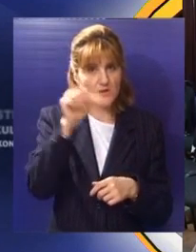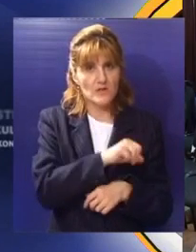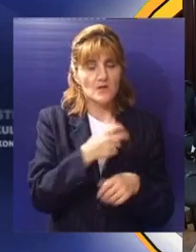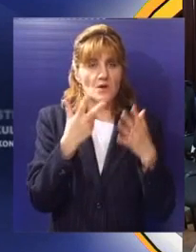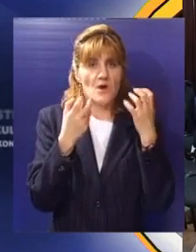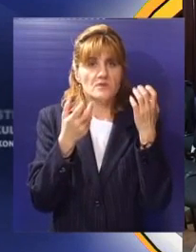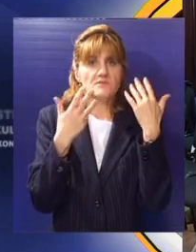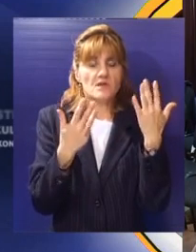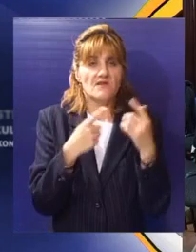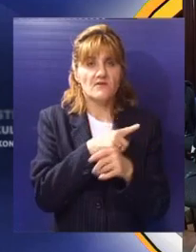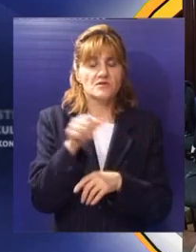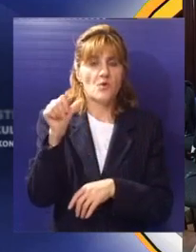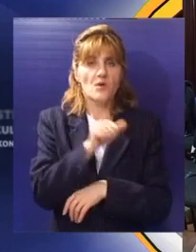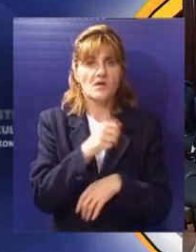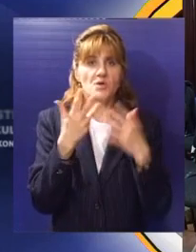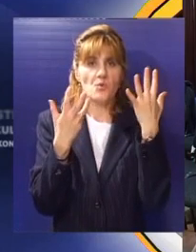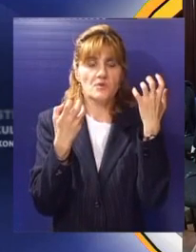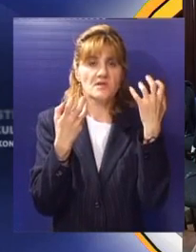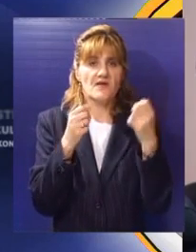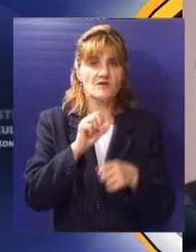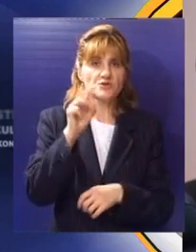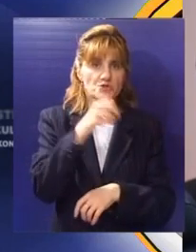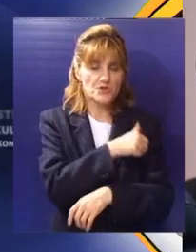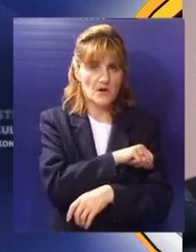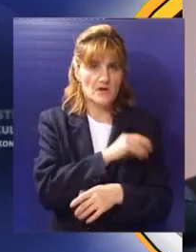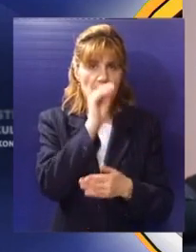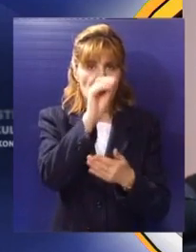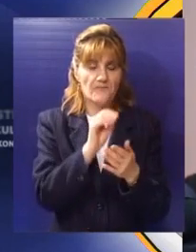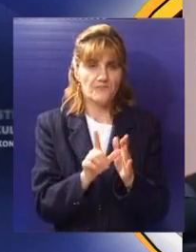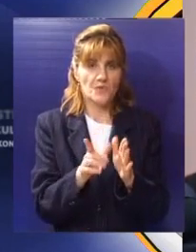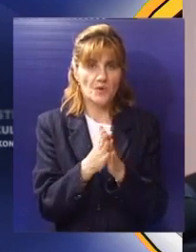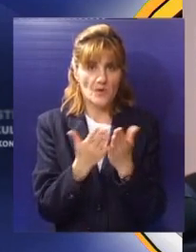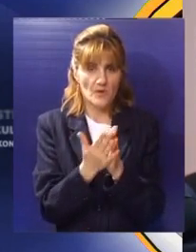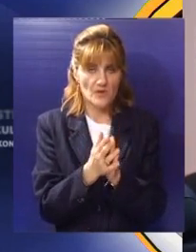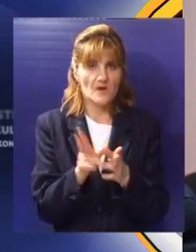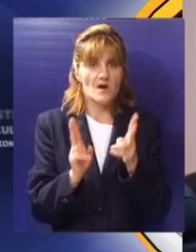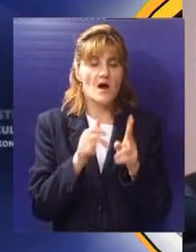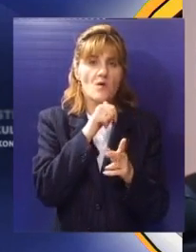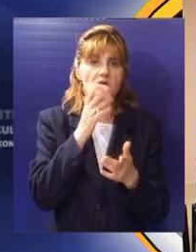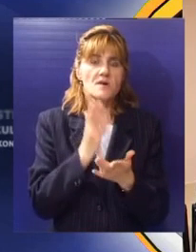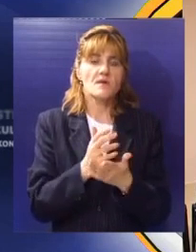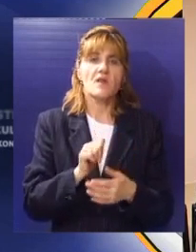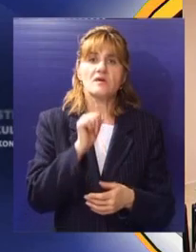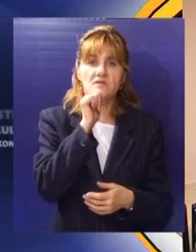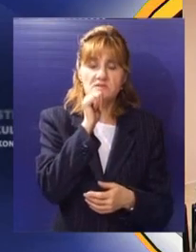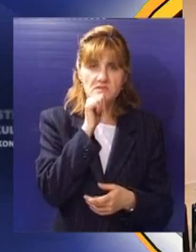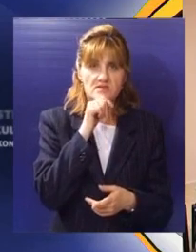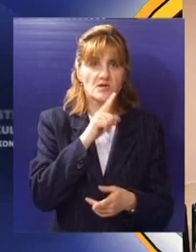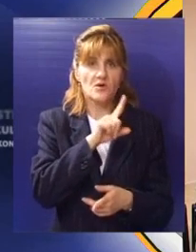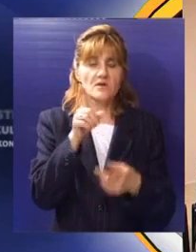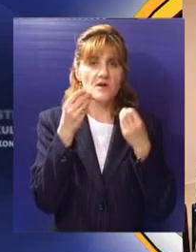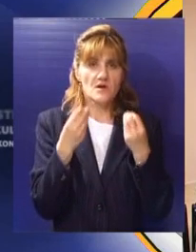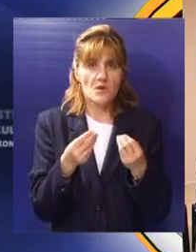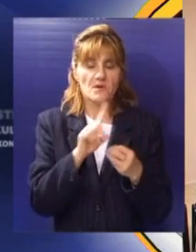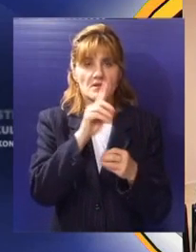1890. do 1914. godine dokumentovanim prilozima dokazuje da je tada kao i danas sistem upravljanja javnim poslovima